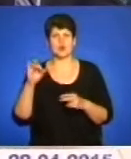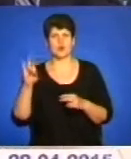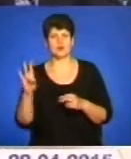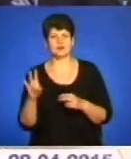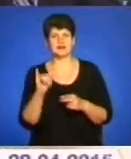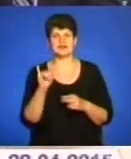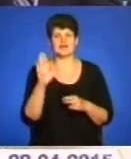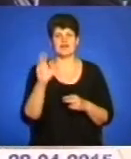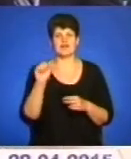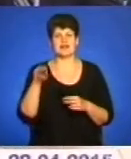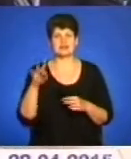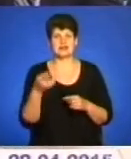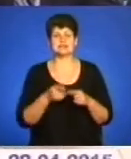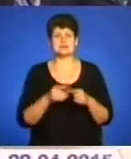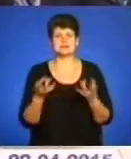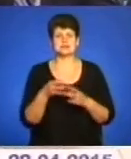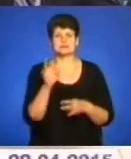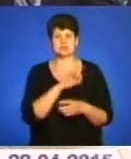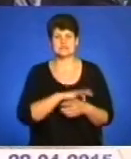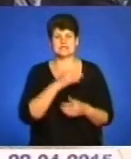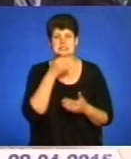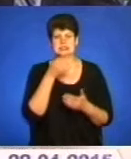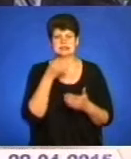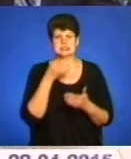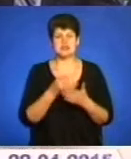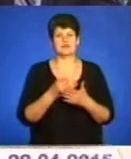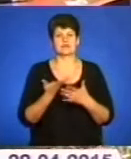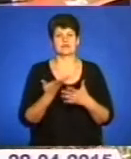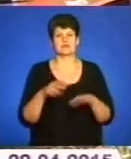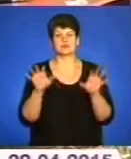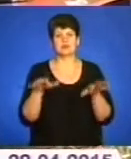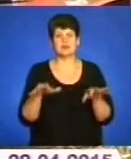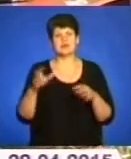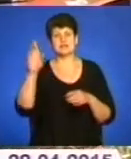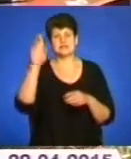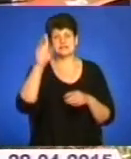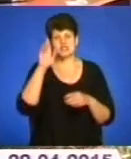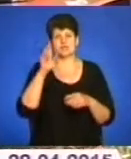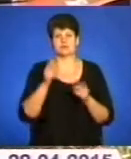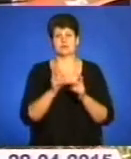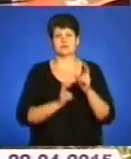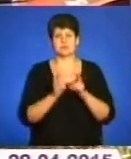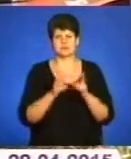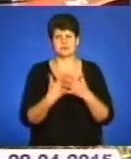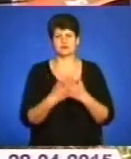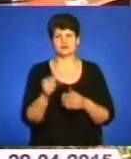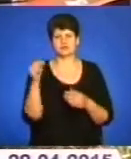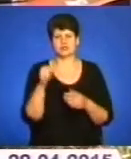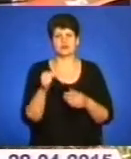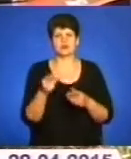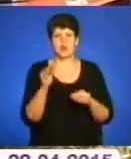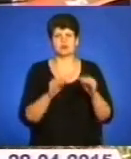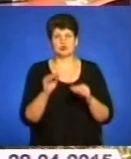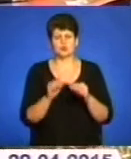ресурси треба обов'язково використовувати, зазначив очільник державного концерну, адже близько 30 тисяч комплектуючих для військової